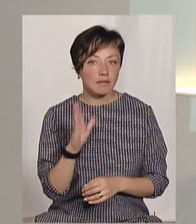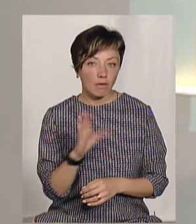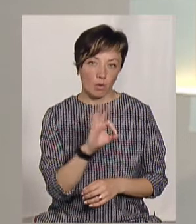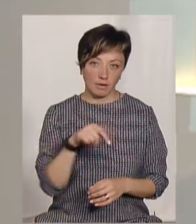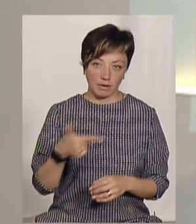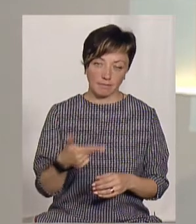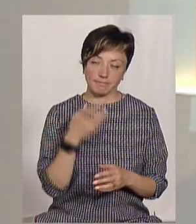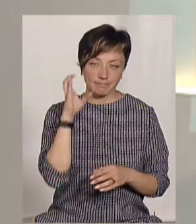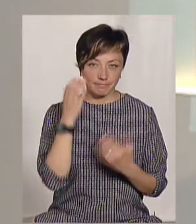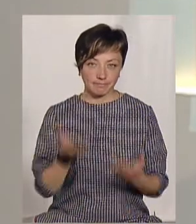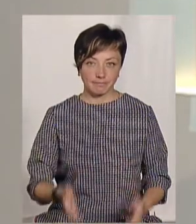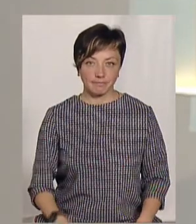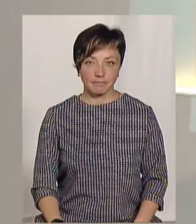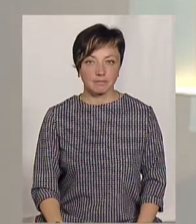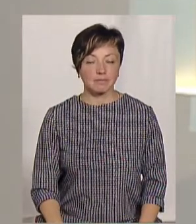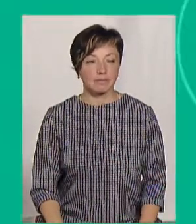ОТГ. Давайте послухаємо.